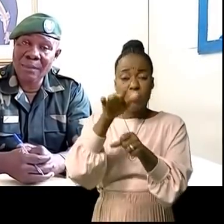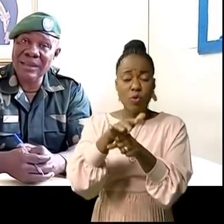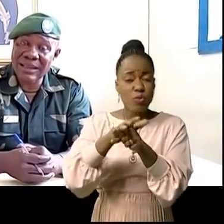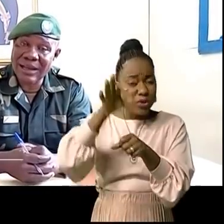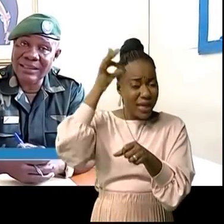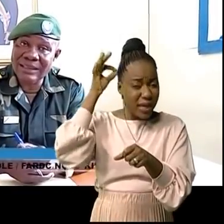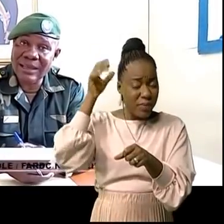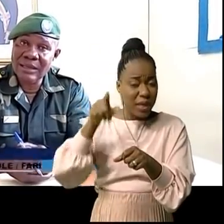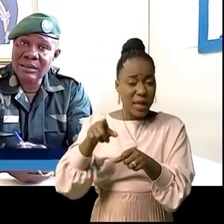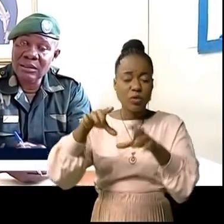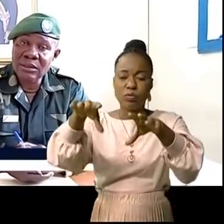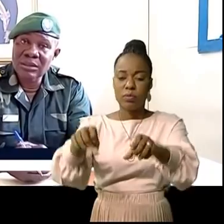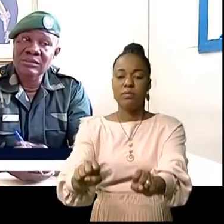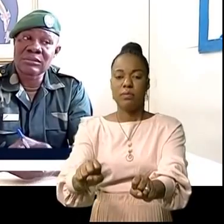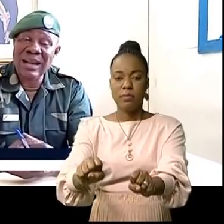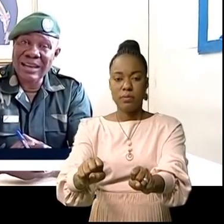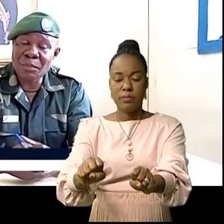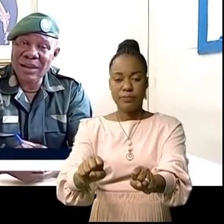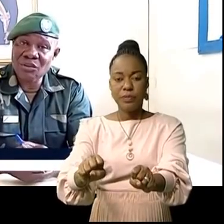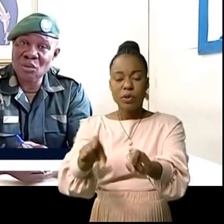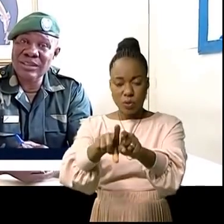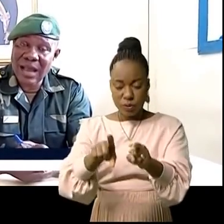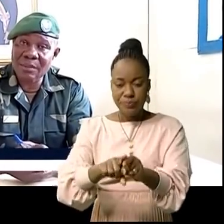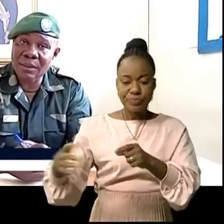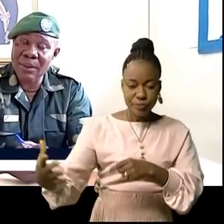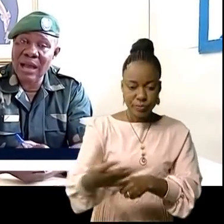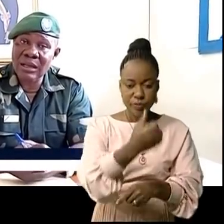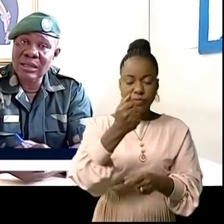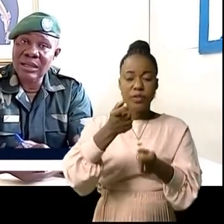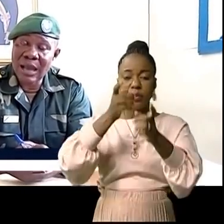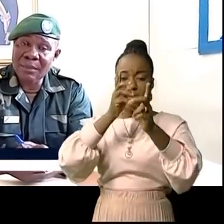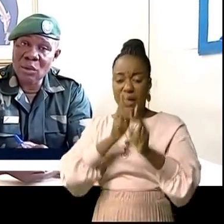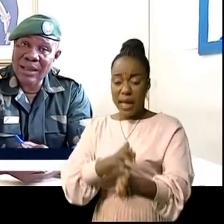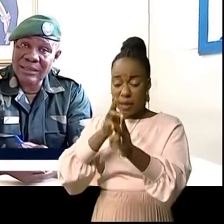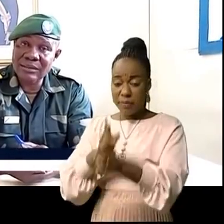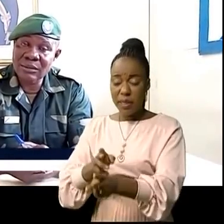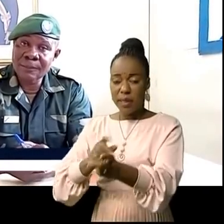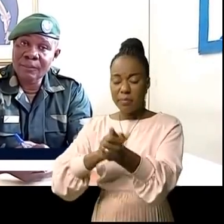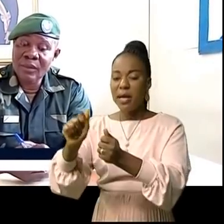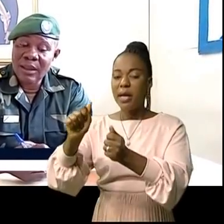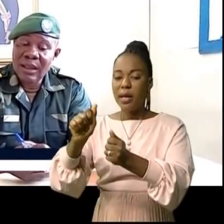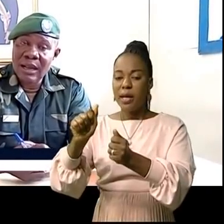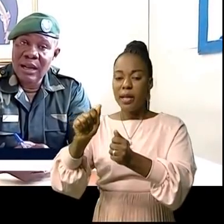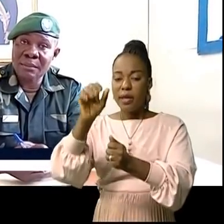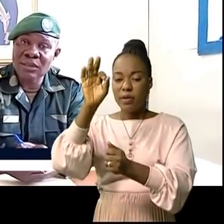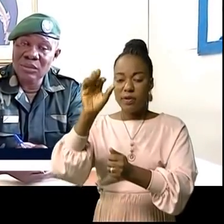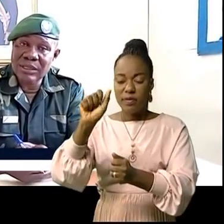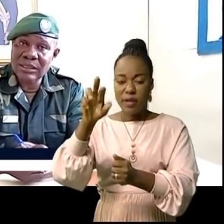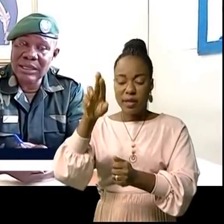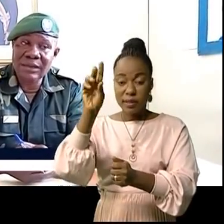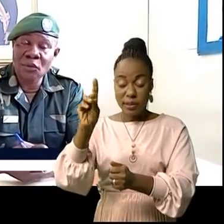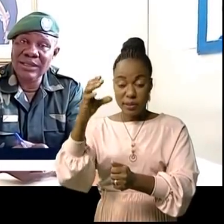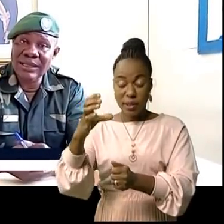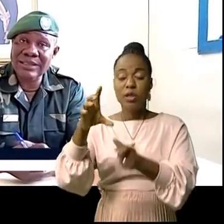groupes armés neutralisés, la récupération des armes par l'armée loyaliste, mais